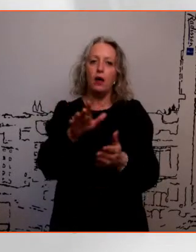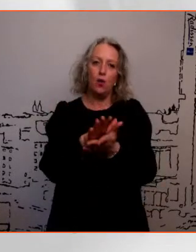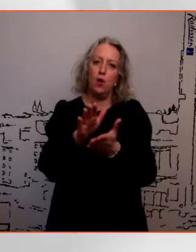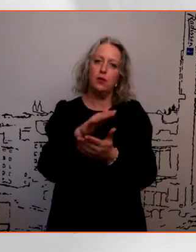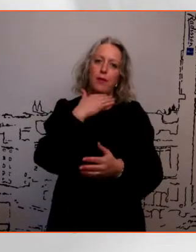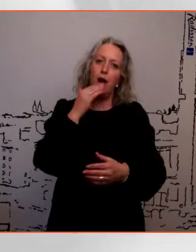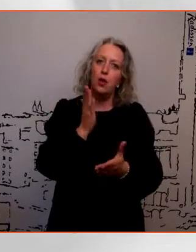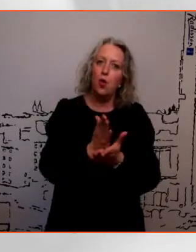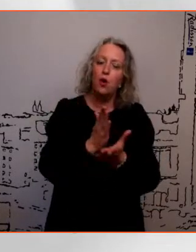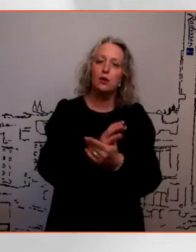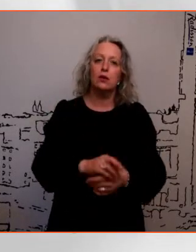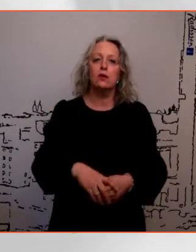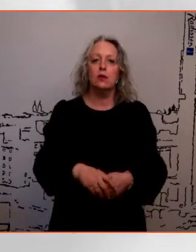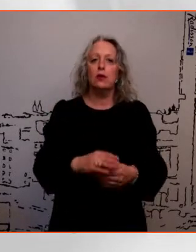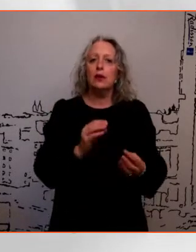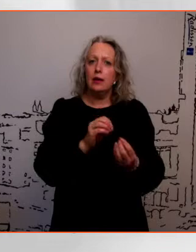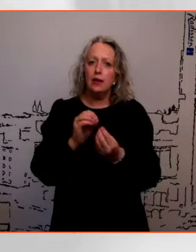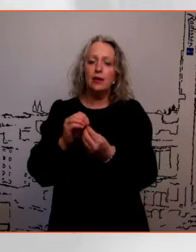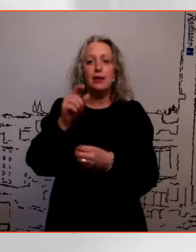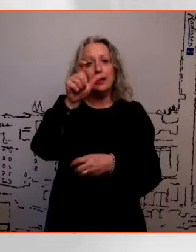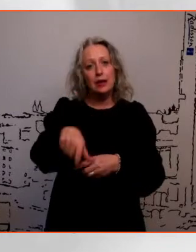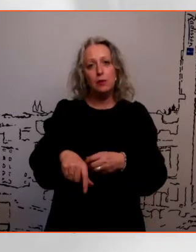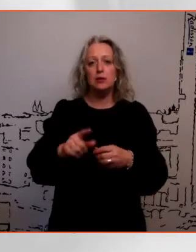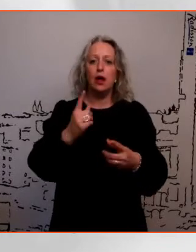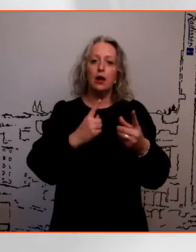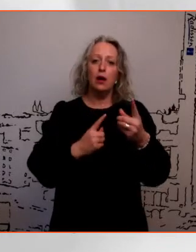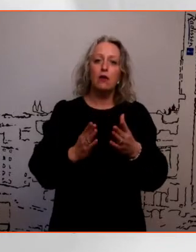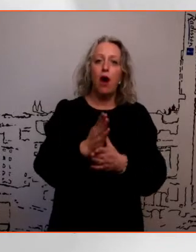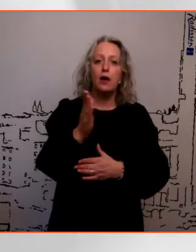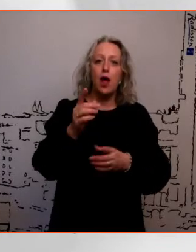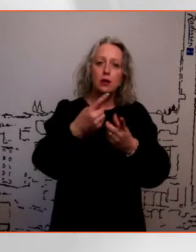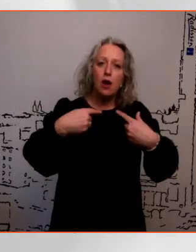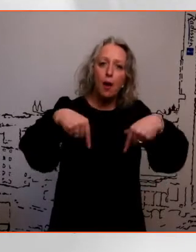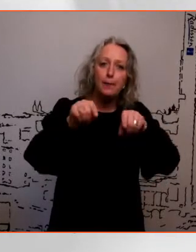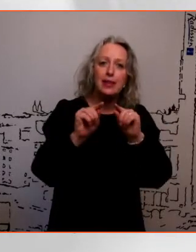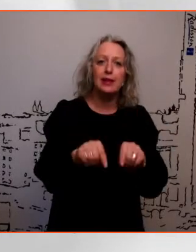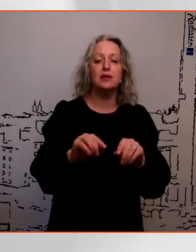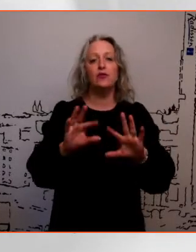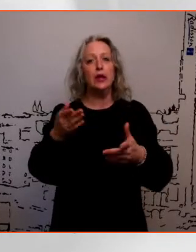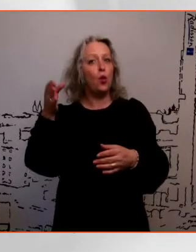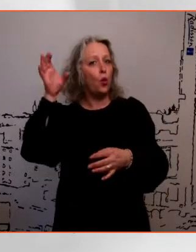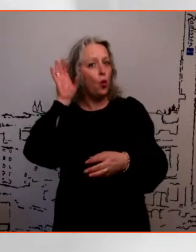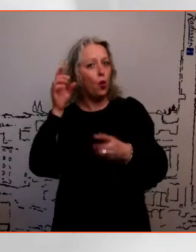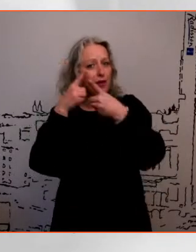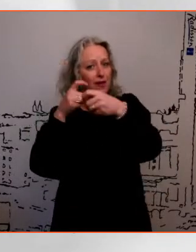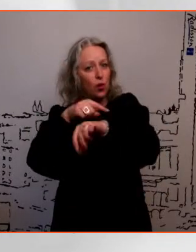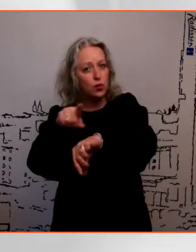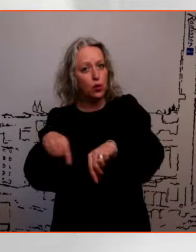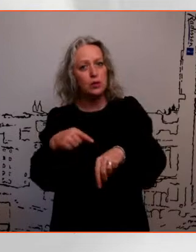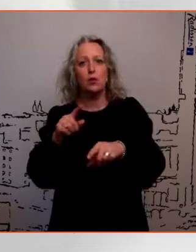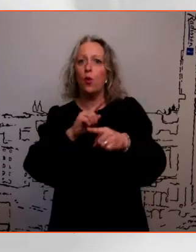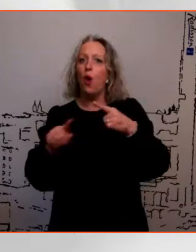sagel inimesel lähebki kõs koreaarikabinetis või ka infotundi kuulates see pinge tohutud maha, et